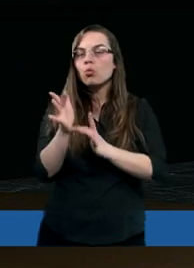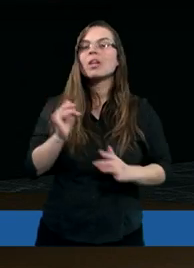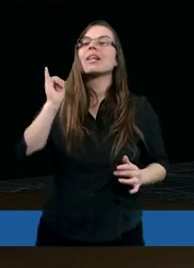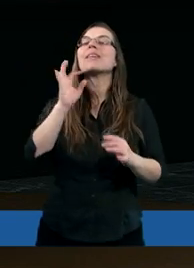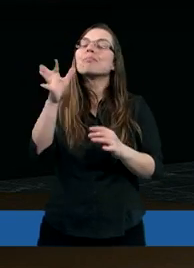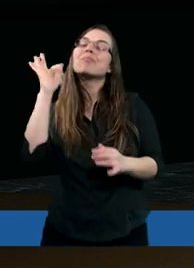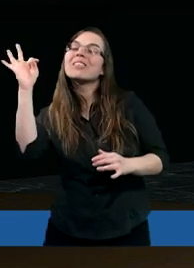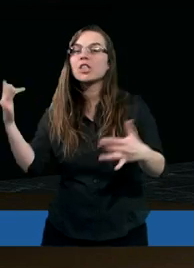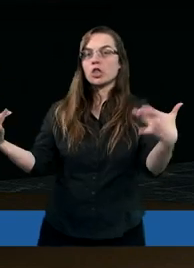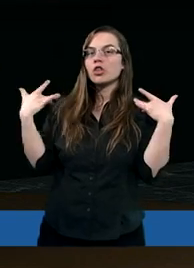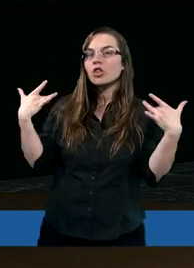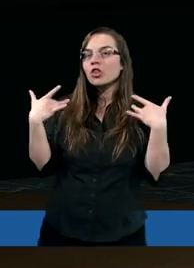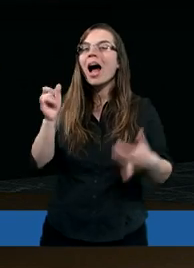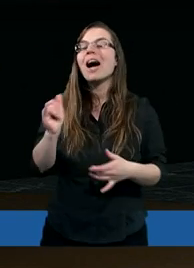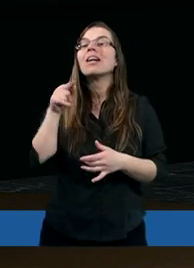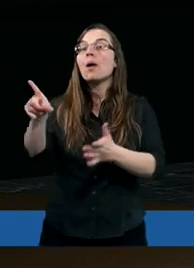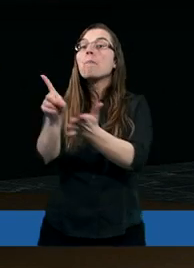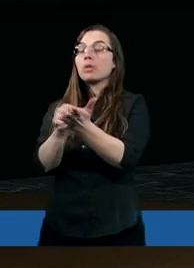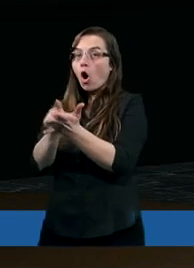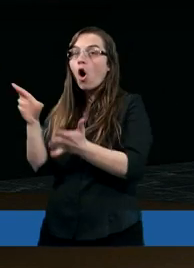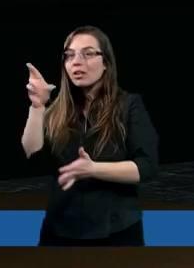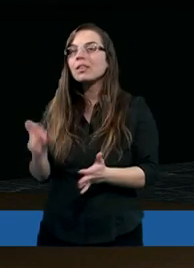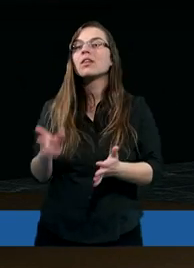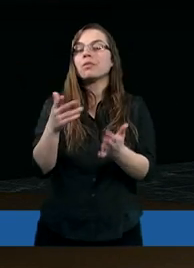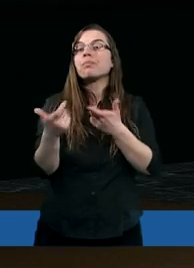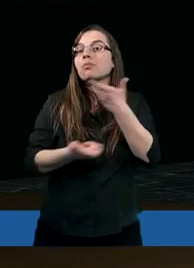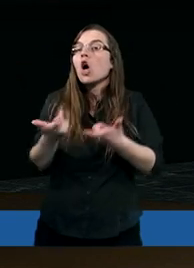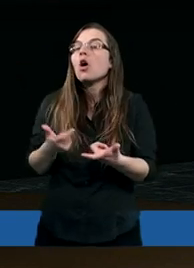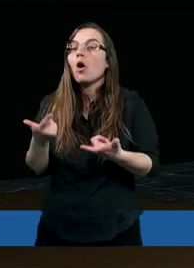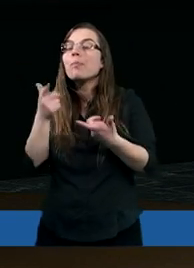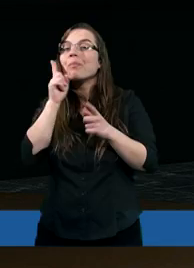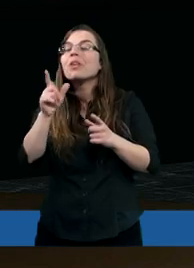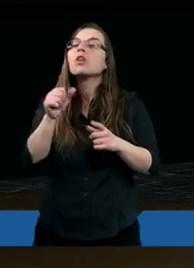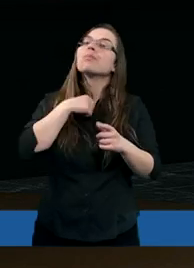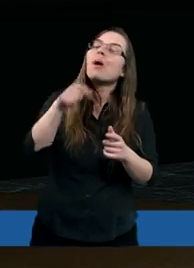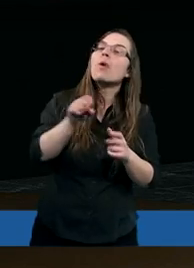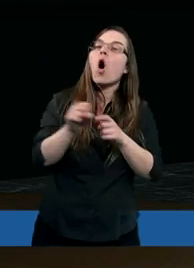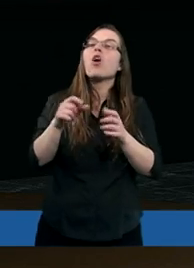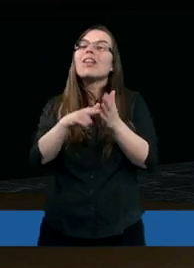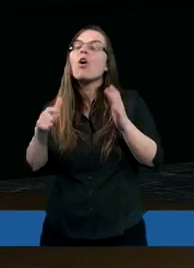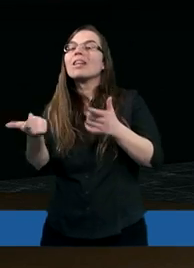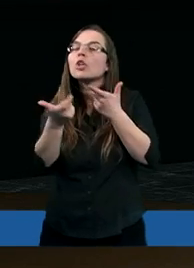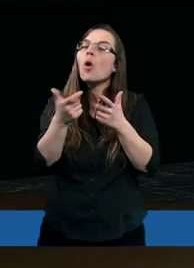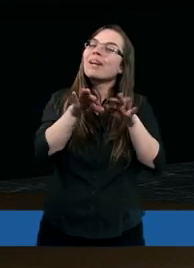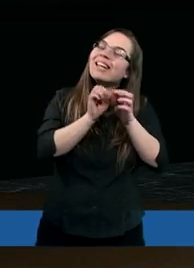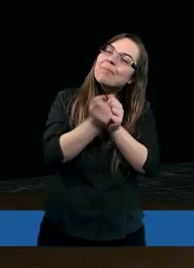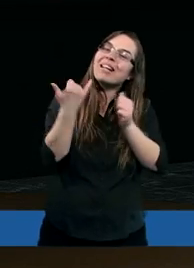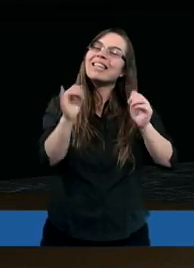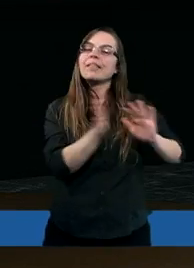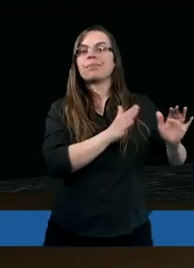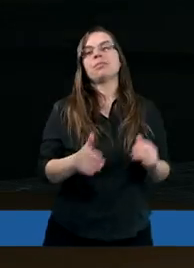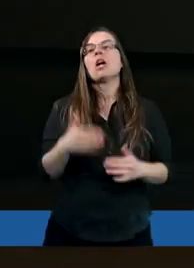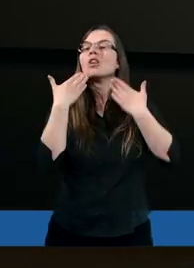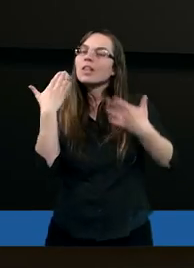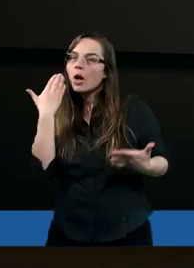takie było ich życie. I Piotr radzi, żeby od tego odejść. Dziękuję bardzo. A